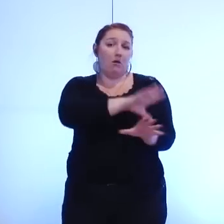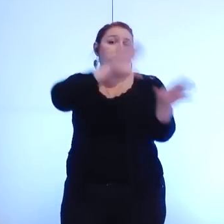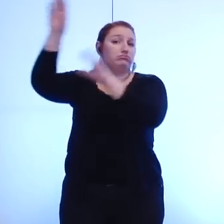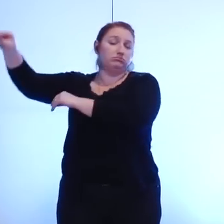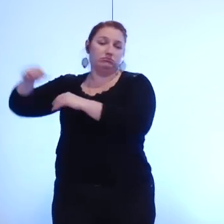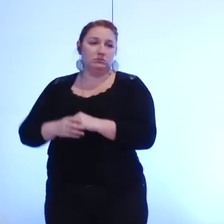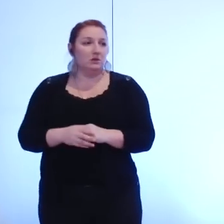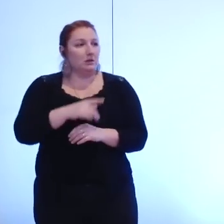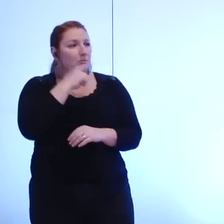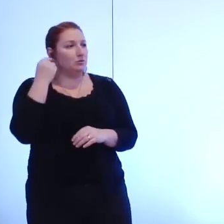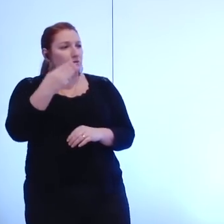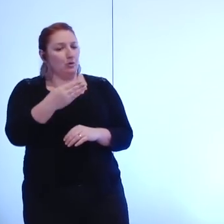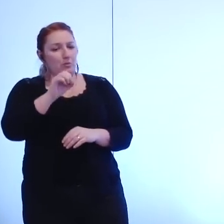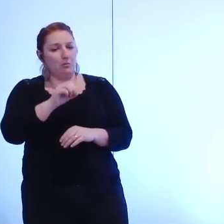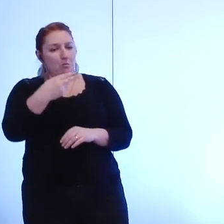Mongaburu